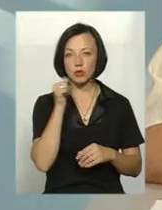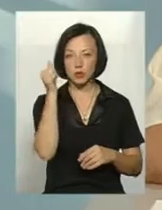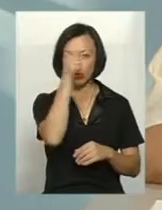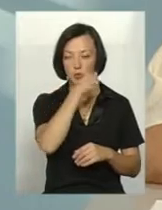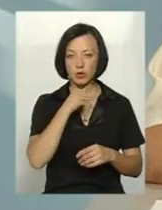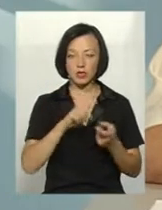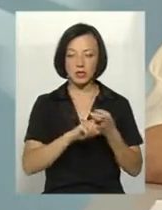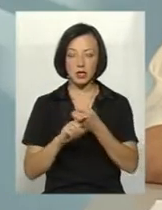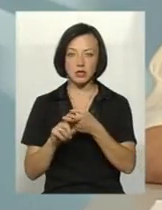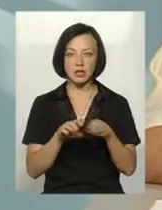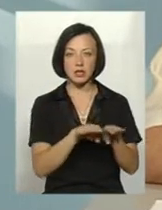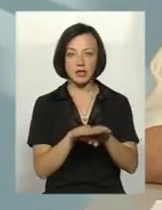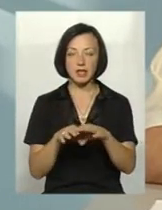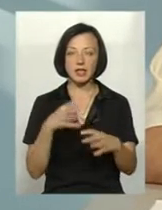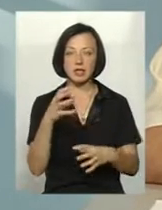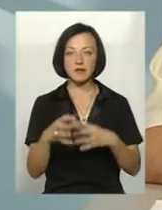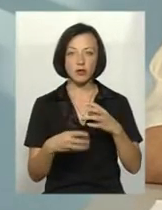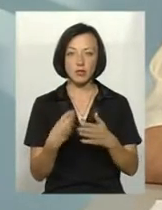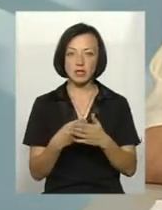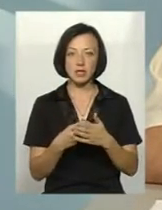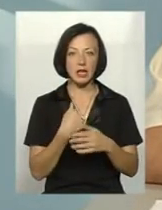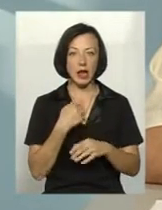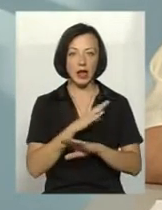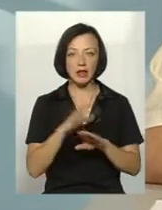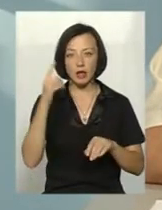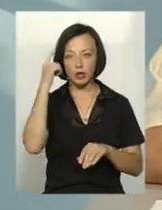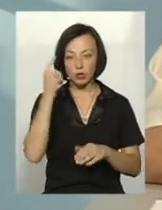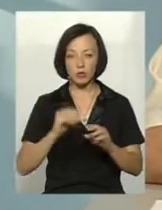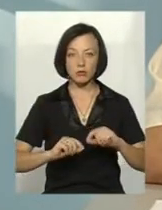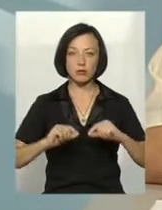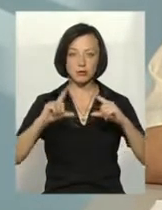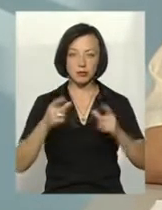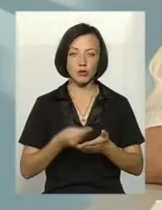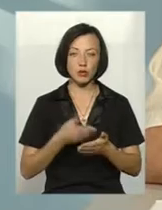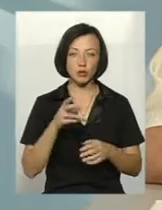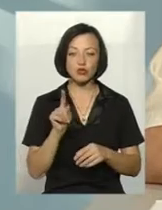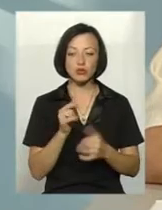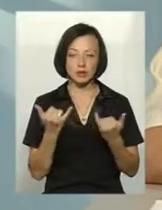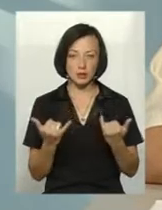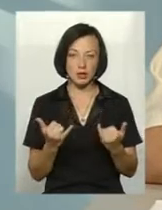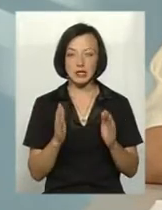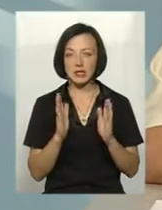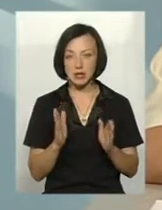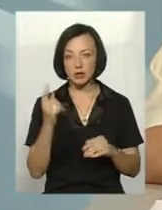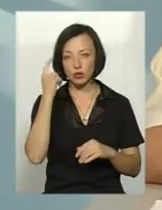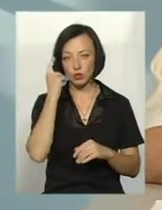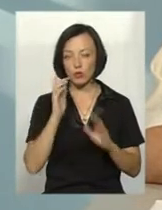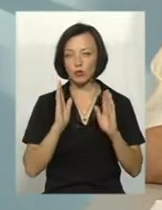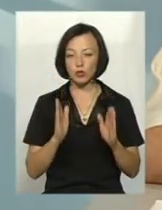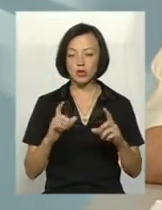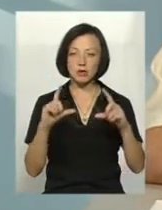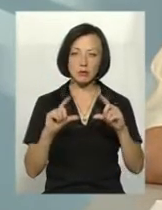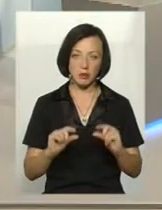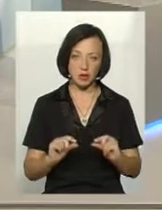рівня світових цін. Я не думаю, що вона підніметься вже від того, що є зараз. Тільки, я думаю, що буде тенденція до